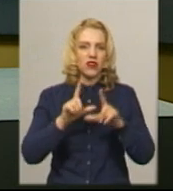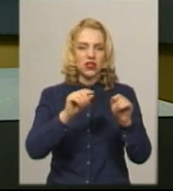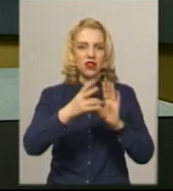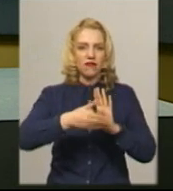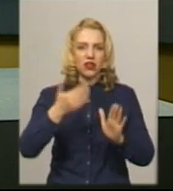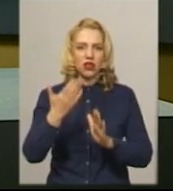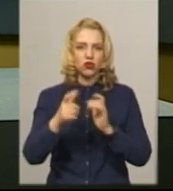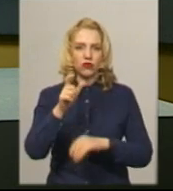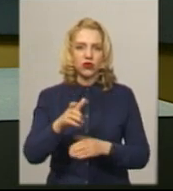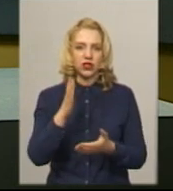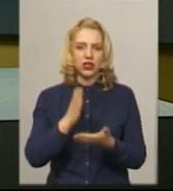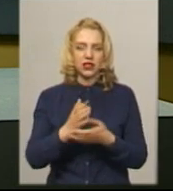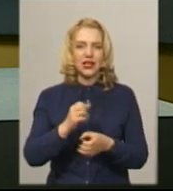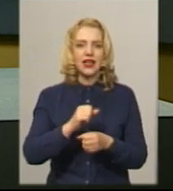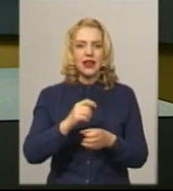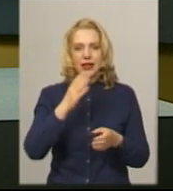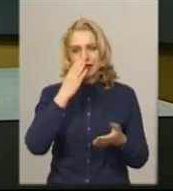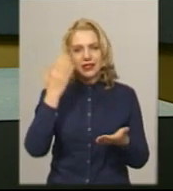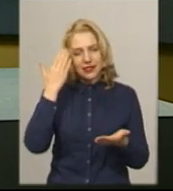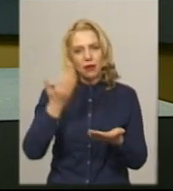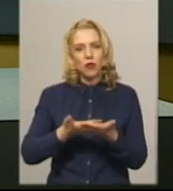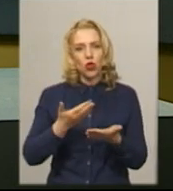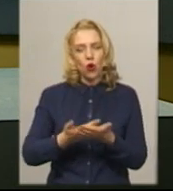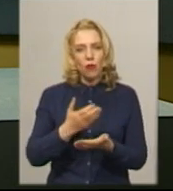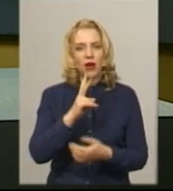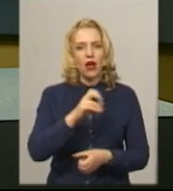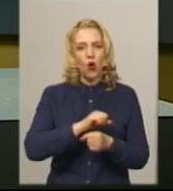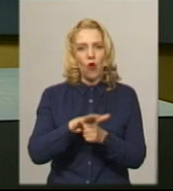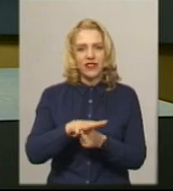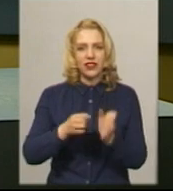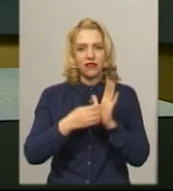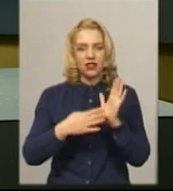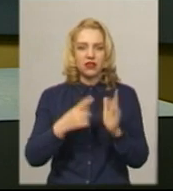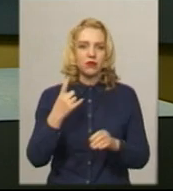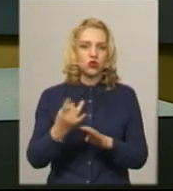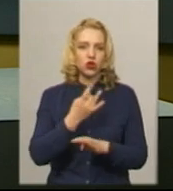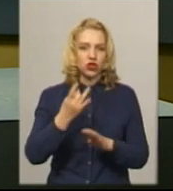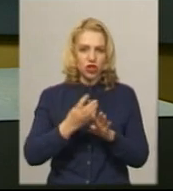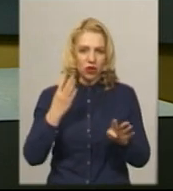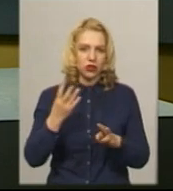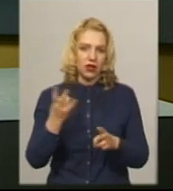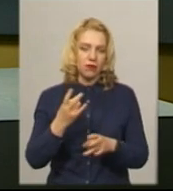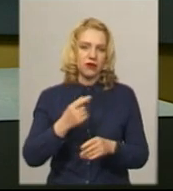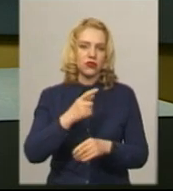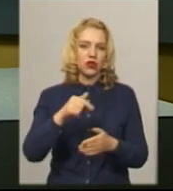людини є симптоми COVID-19. В першу чергу реагувати мають медики швидкої медичної допомоги.